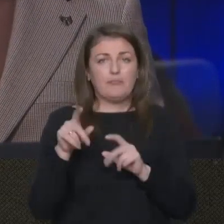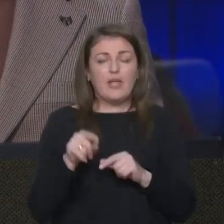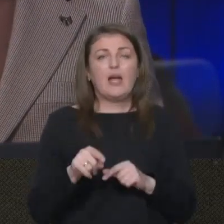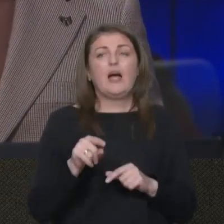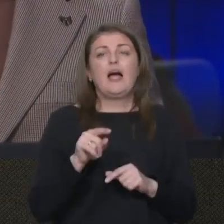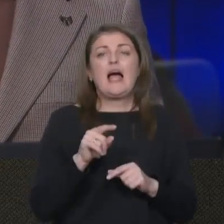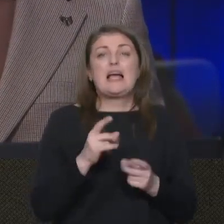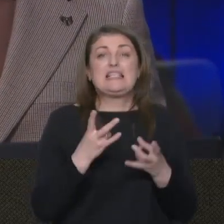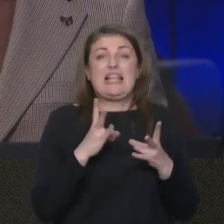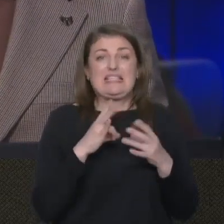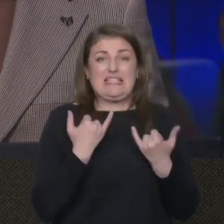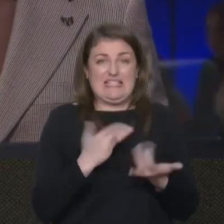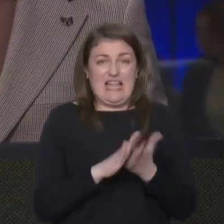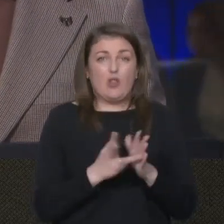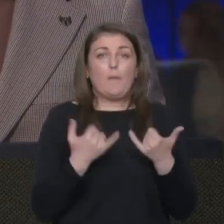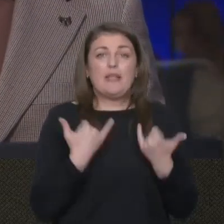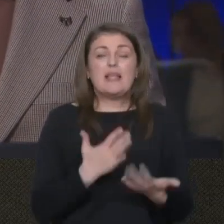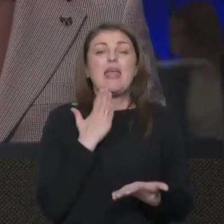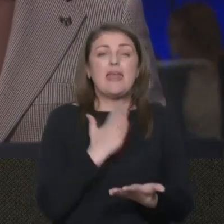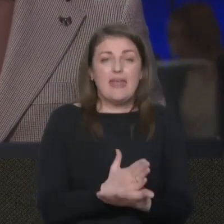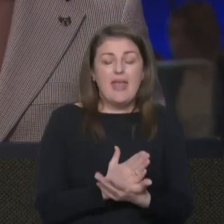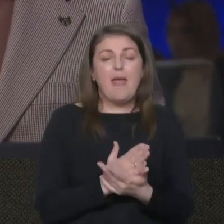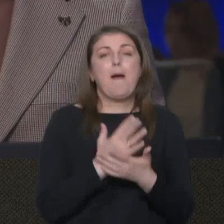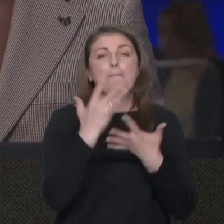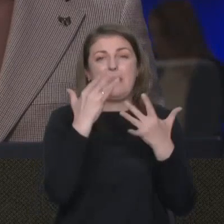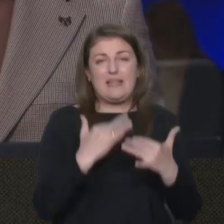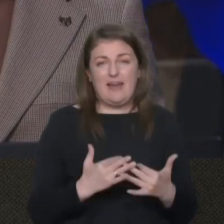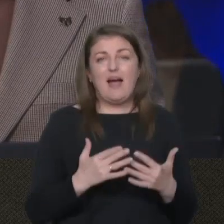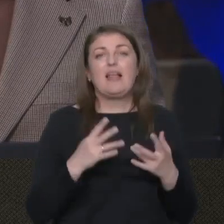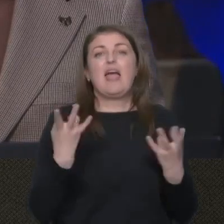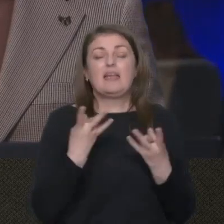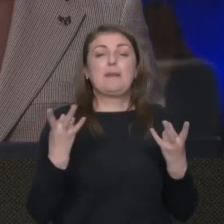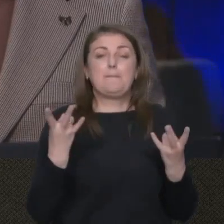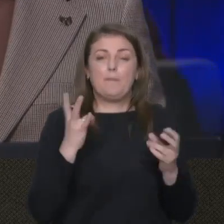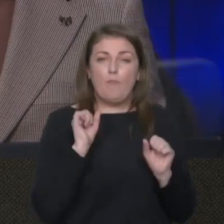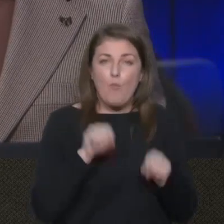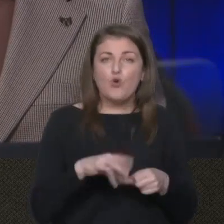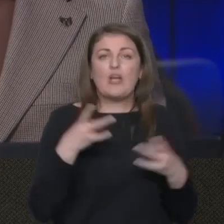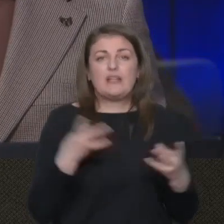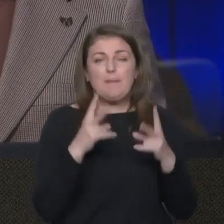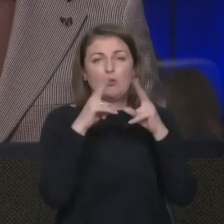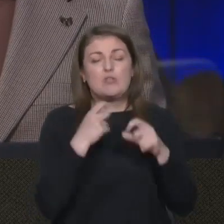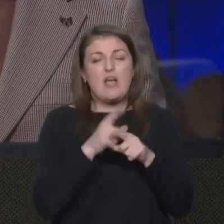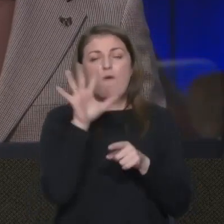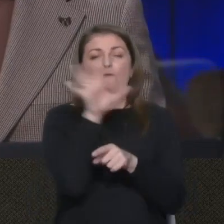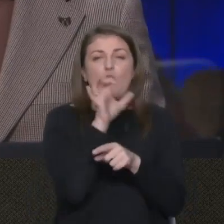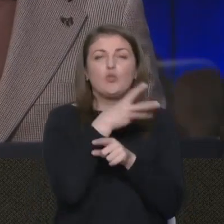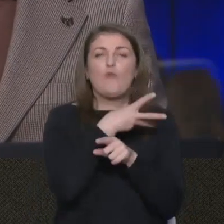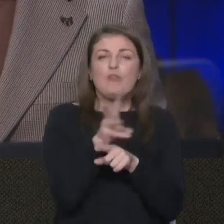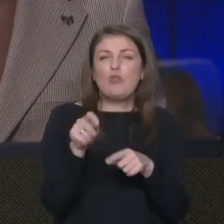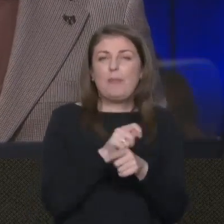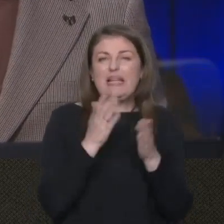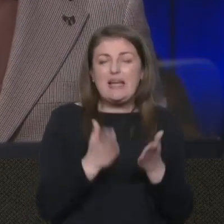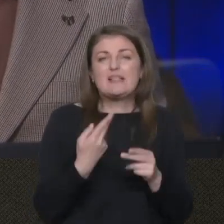станом на зараз є матеріали, які можна і треба досліджувати. Це фото-відеоматеріали, це